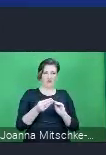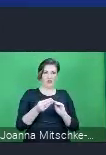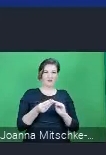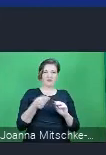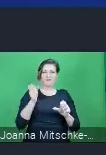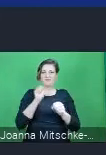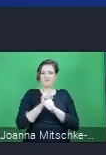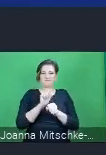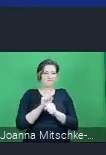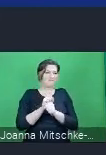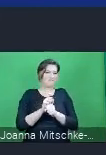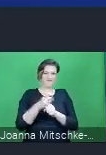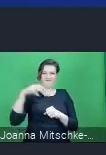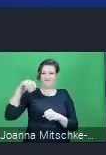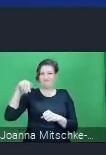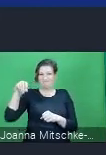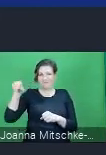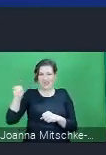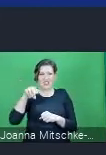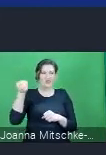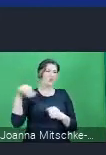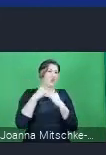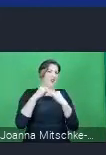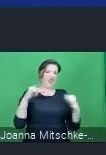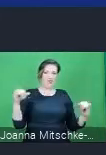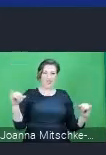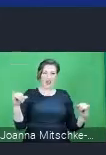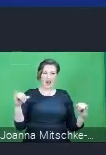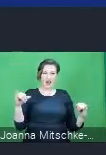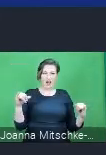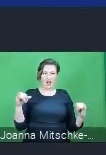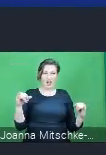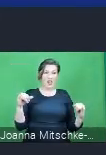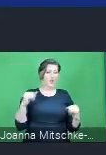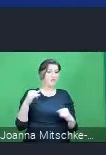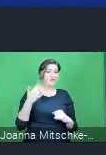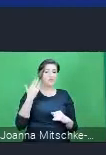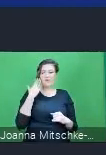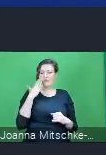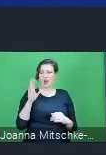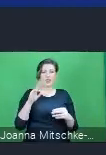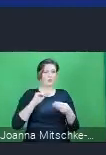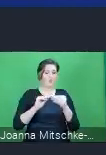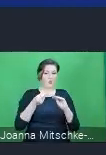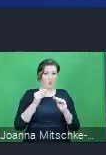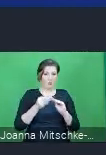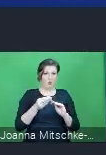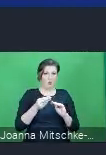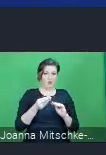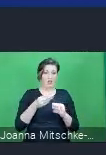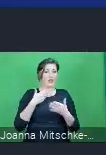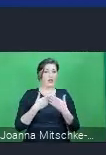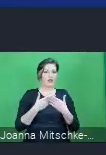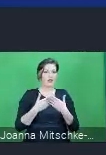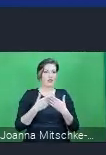powodują smog mają największe nantężenie z powodu właśnie tej niskiej emisji, czyli substancji, które emitowane są szczególnie, oczywiście